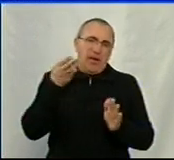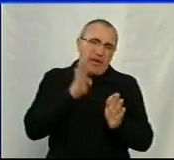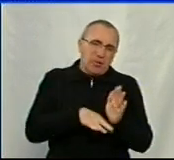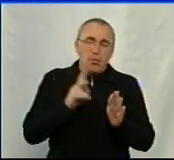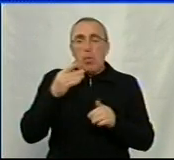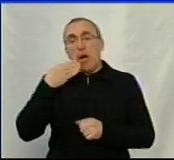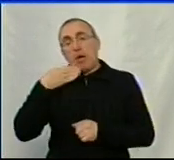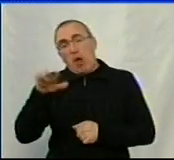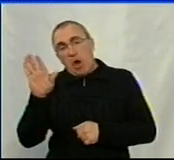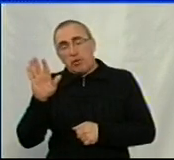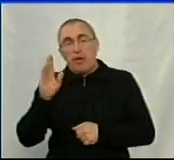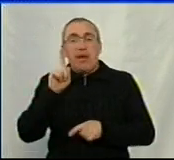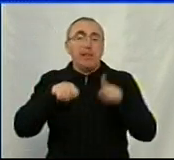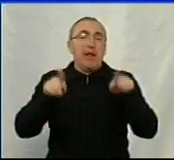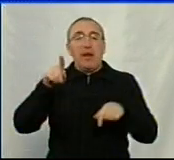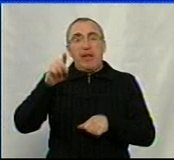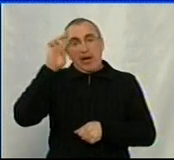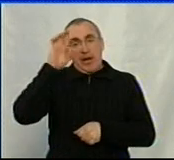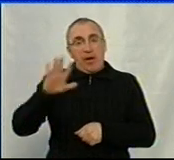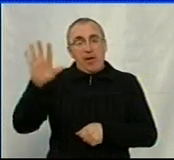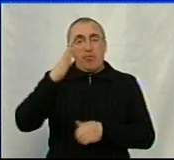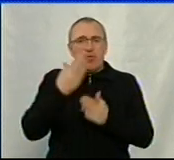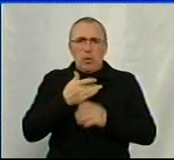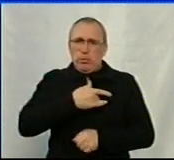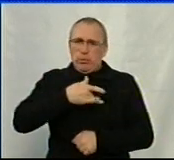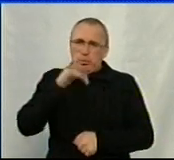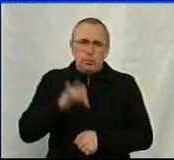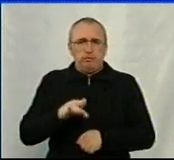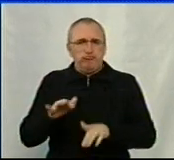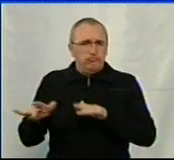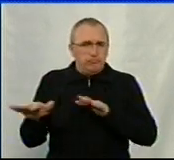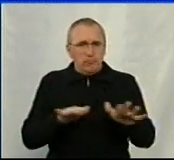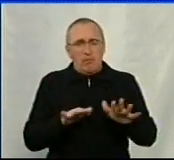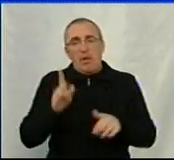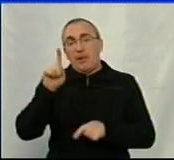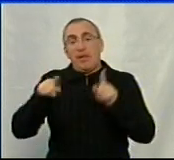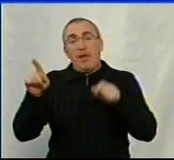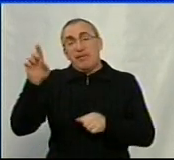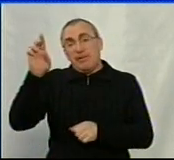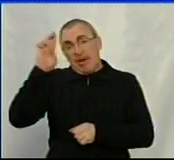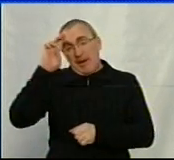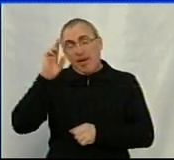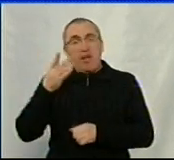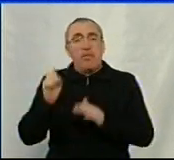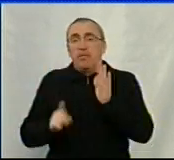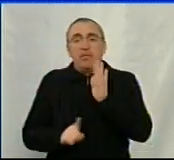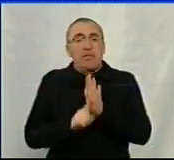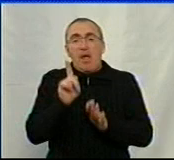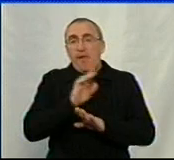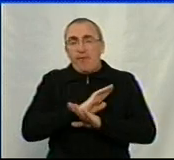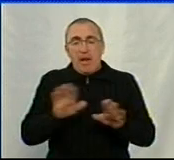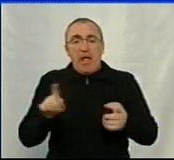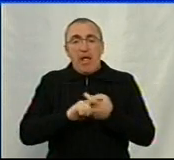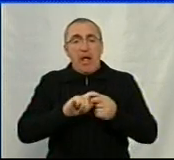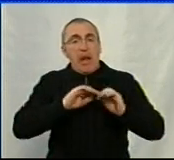краще. Деякі країни вводять дуже жорсткі міри. Деякі країни поки що навіть не ввели карантин. Але